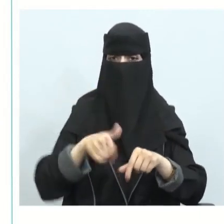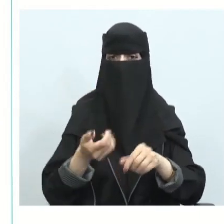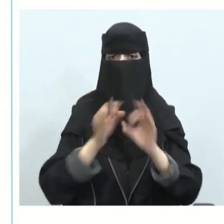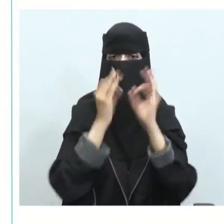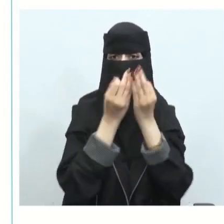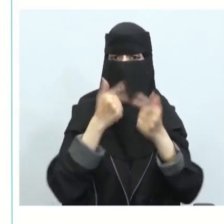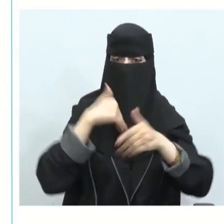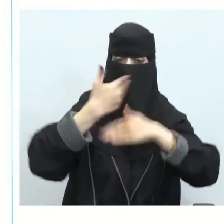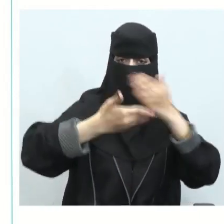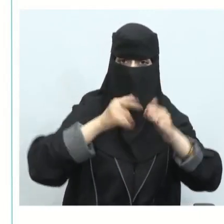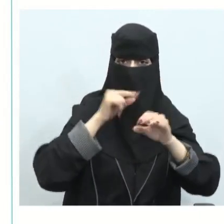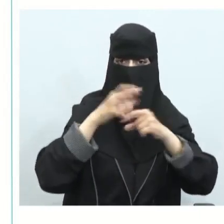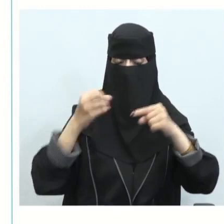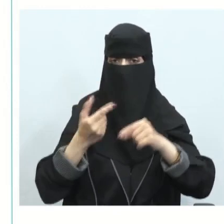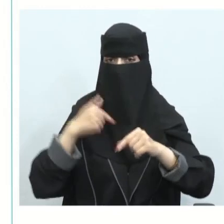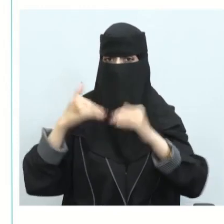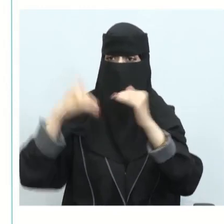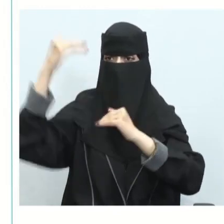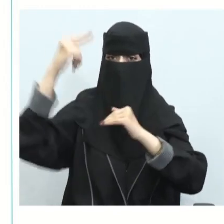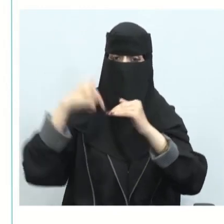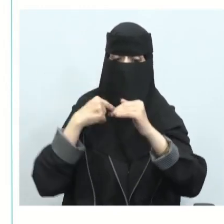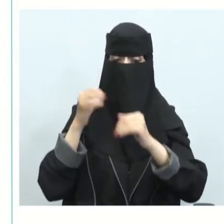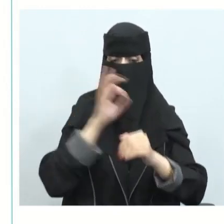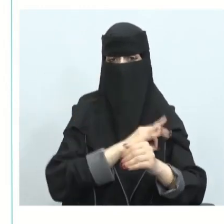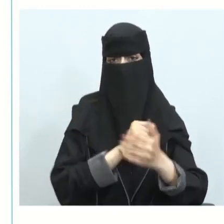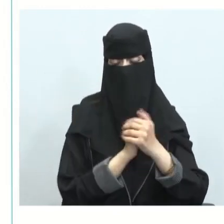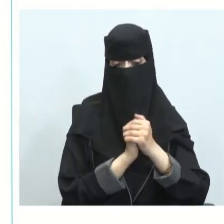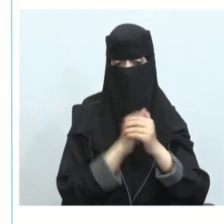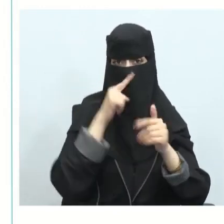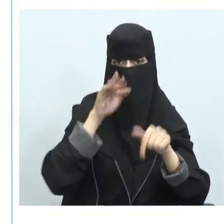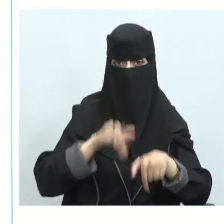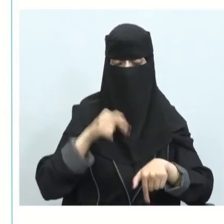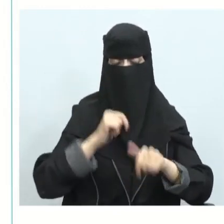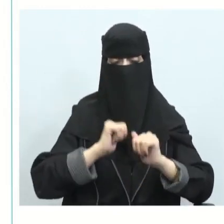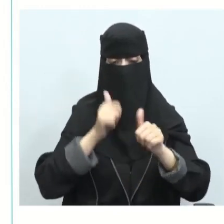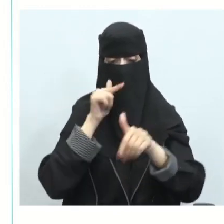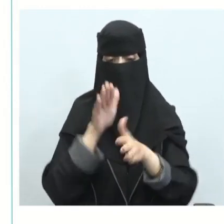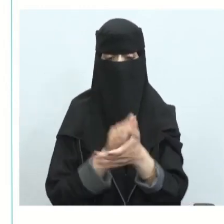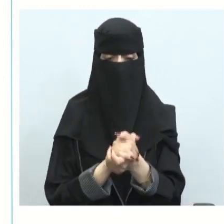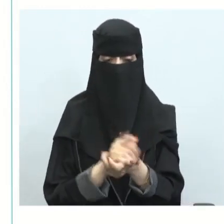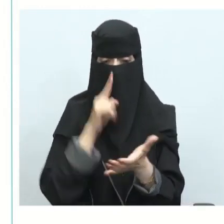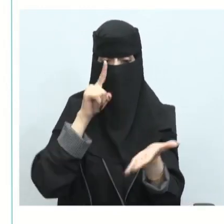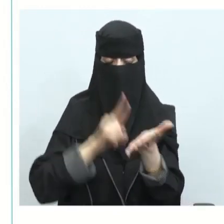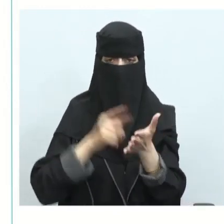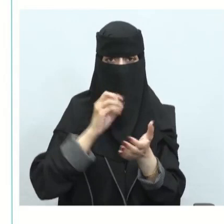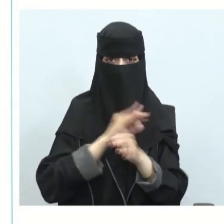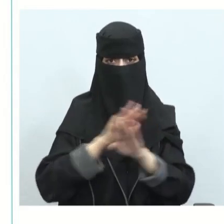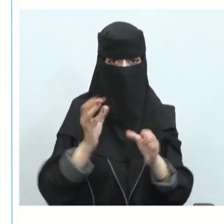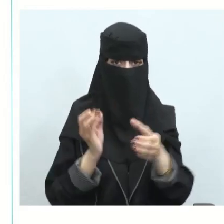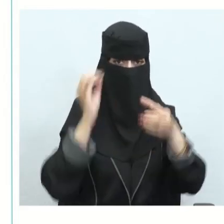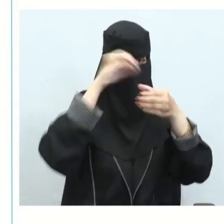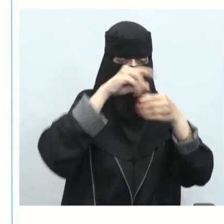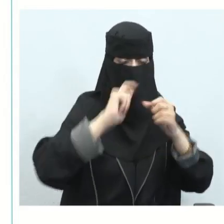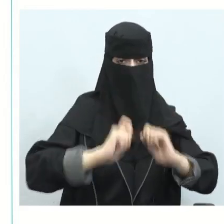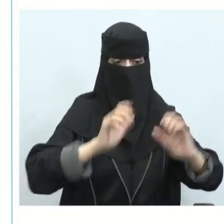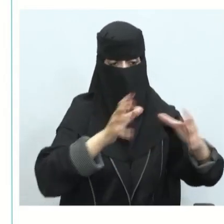بالتالي تكون آثار سلبية أعلى من إيجابياتها لذلك ينبغي التخلص من نفايات بطريقة مناسبة بدلا من إرسالة